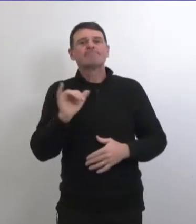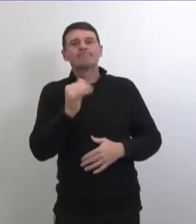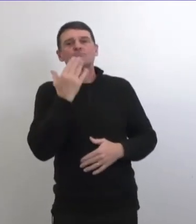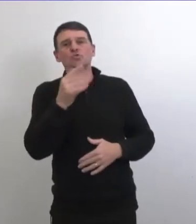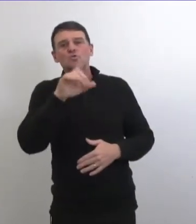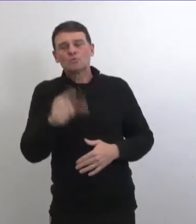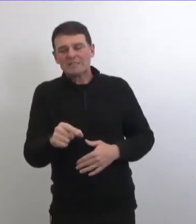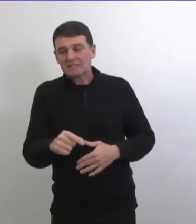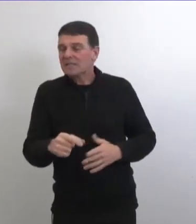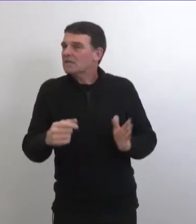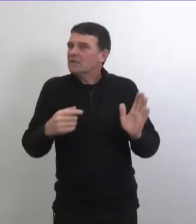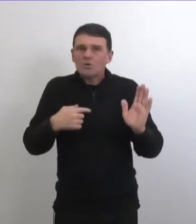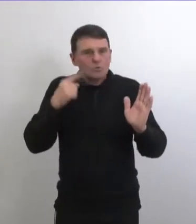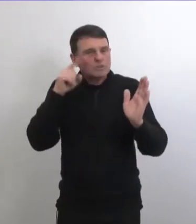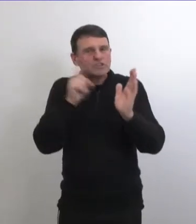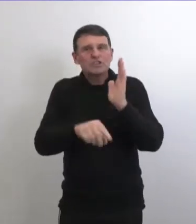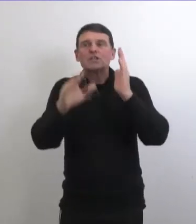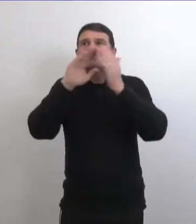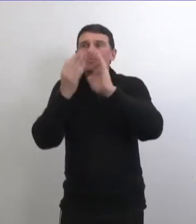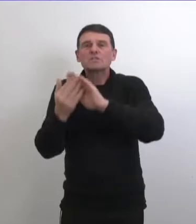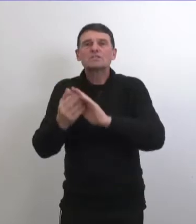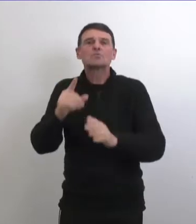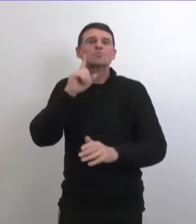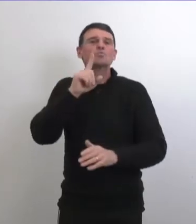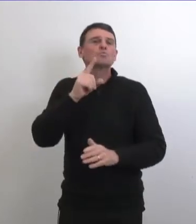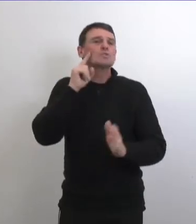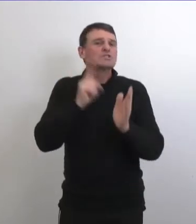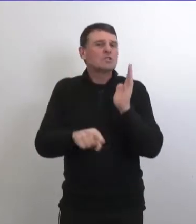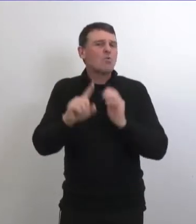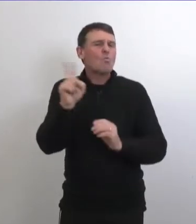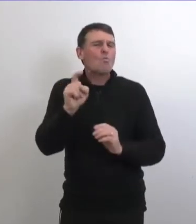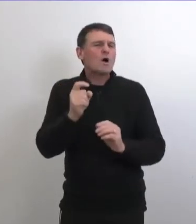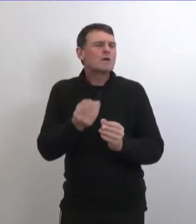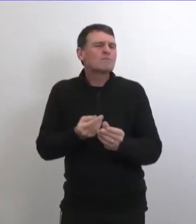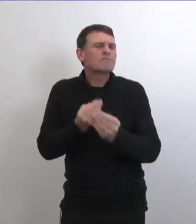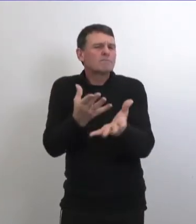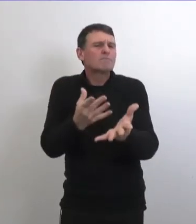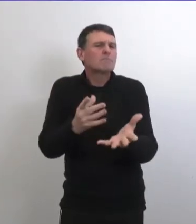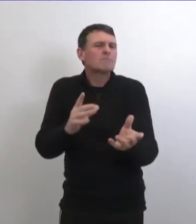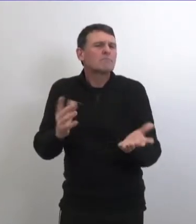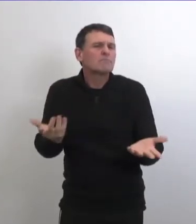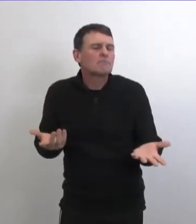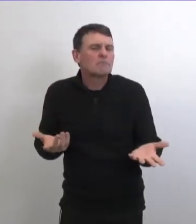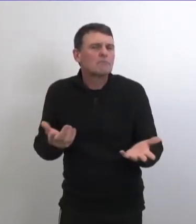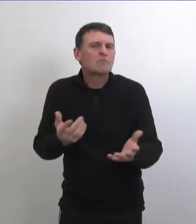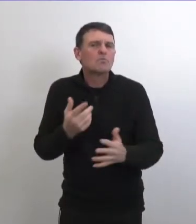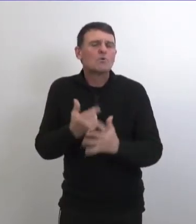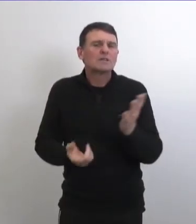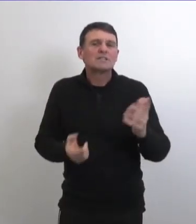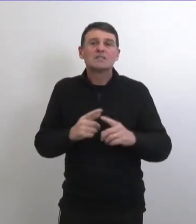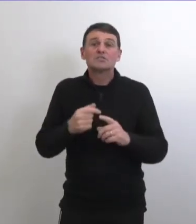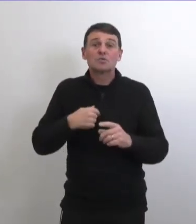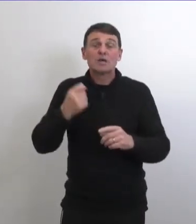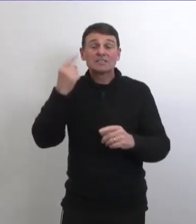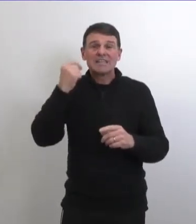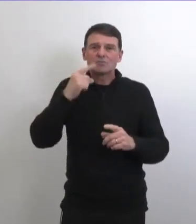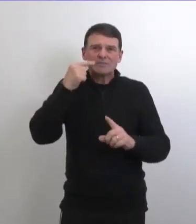question on examine ce qui se passe dans toutes les régions on examine l'épidémiologie des cas